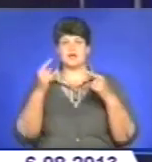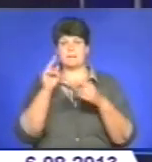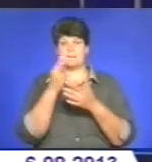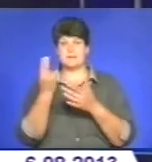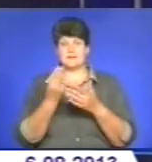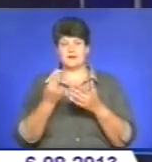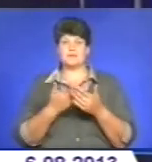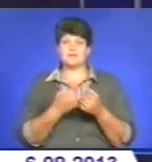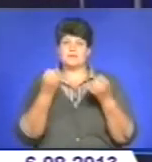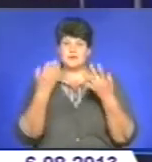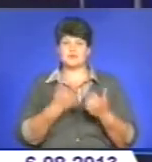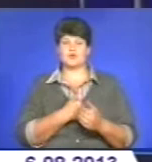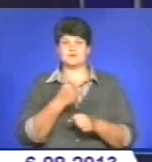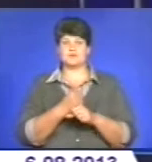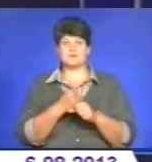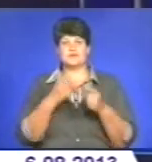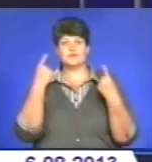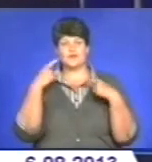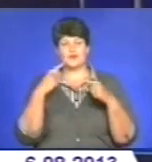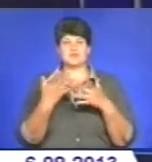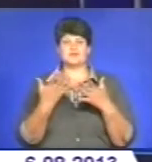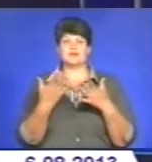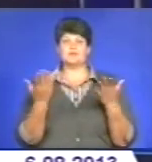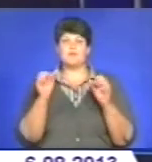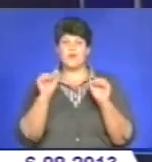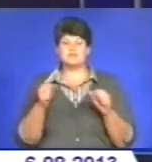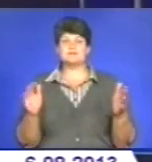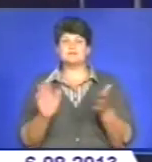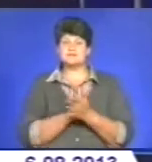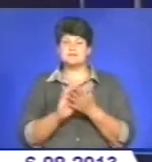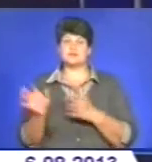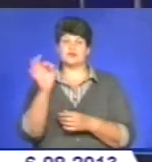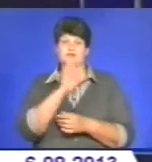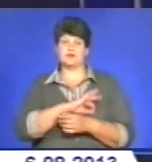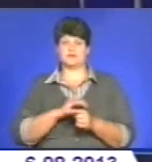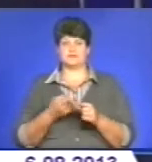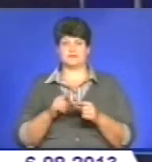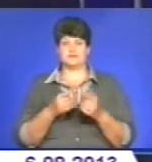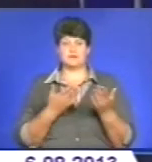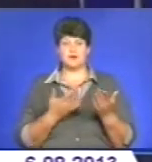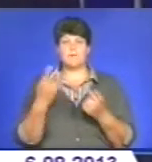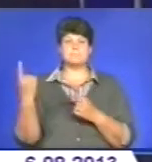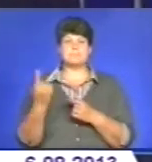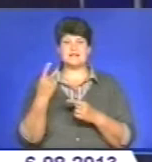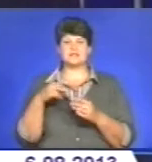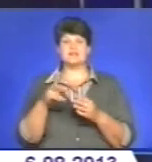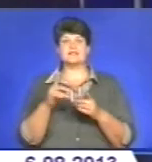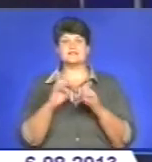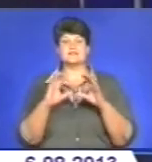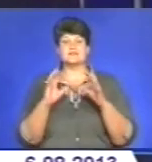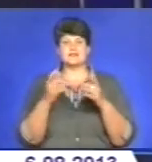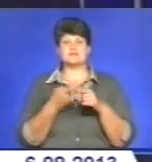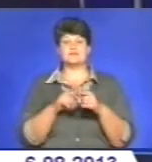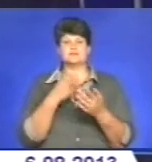просто хоче попрацювати у творчій атмосфері, може безкоштовно скористатися салоном. Його перший вихід у світ відбувся